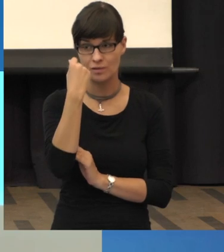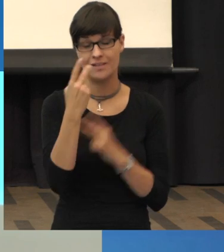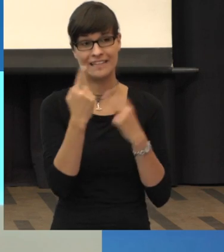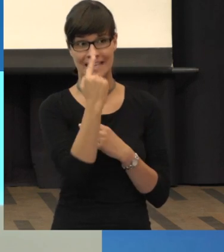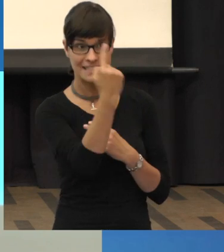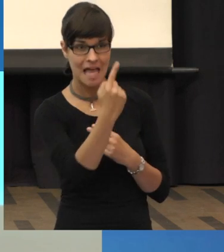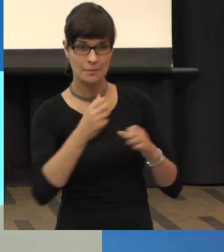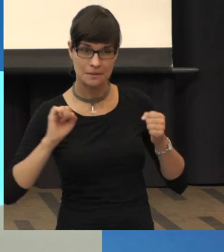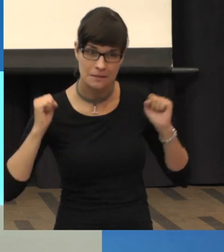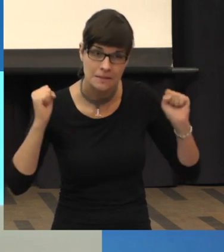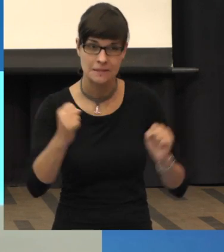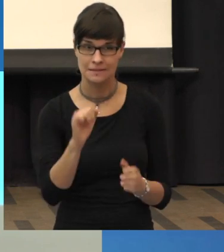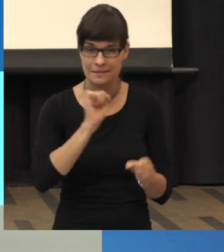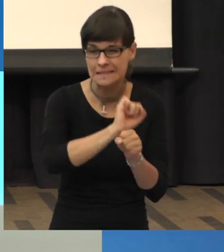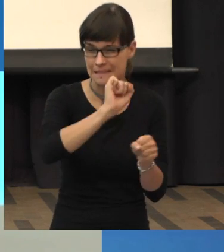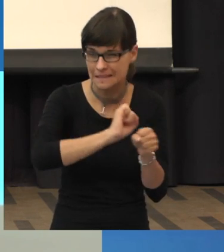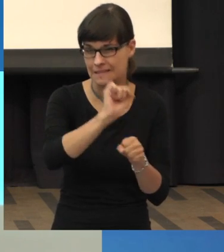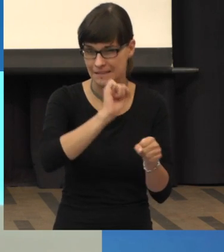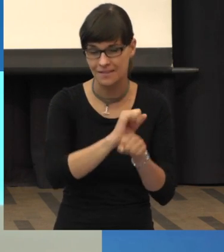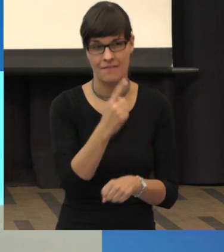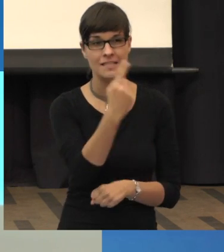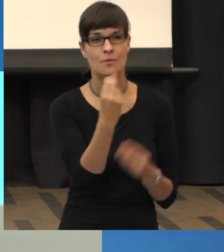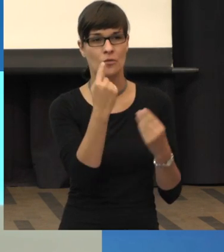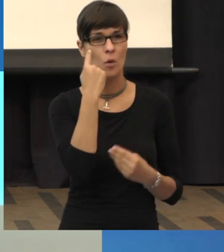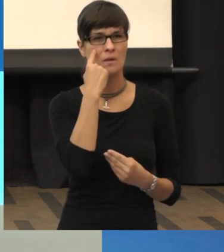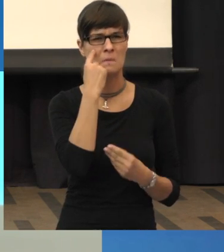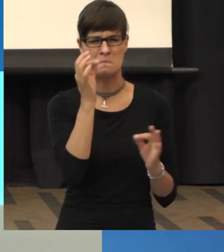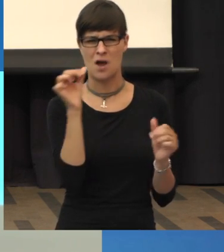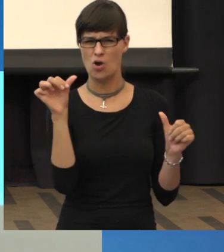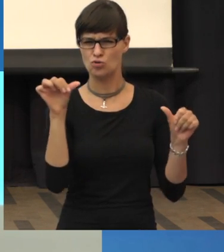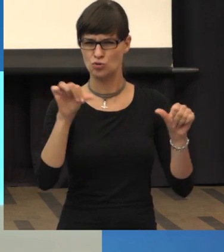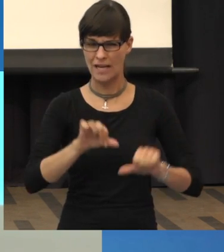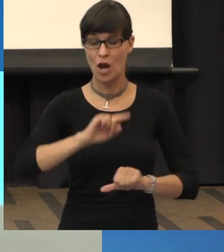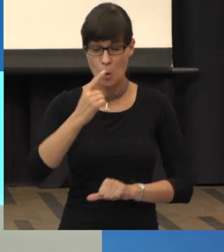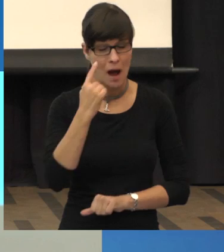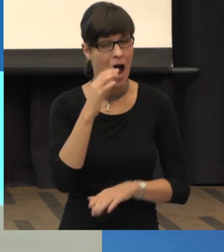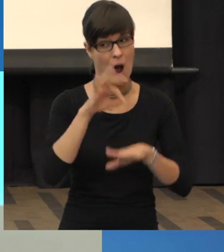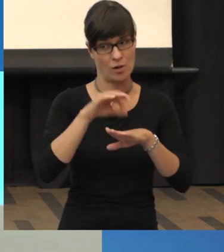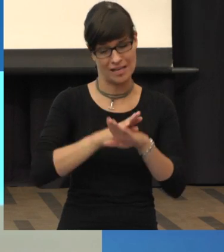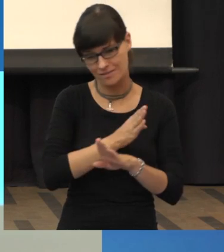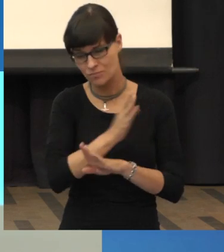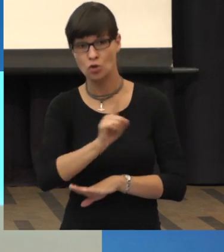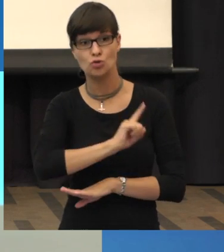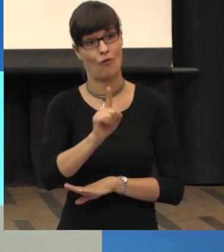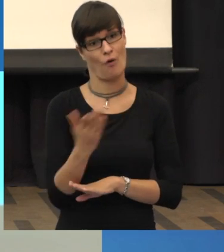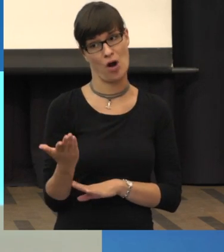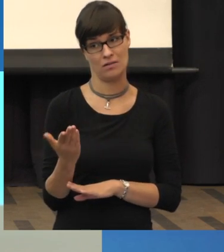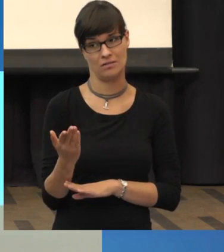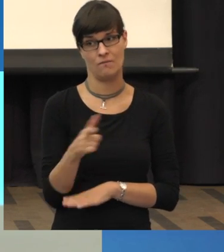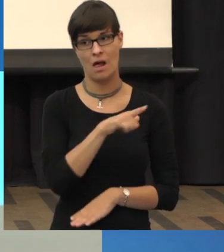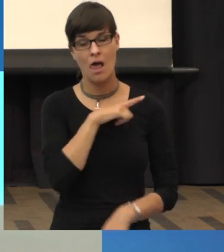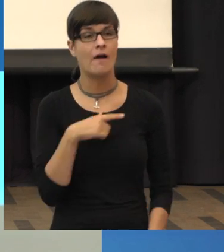dranbleiben und auch wenn Sie feststellen, es wird schlechter, wieder zum Augenarzt gehen und dann nicht zu lange warten, weil wir